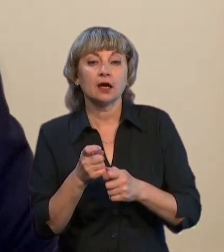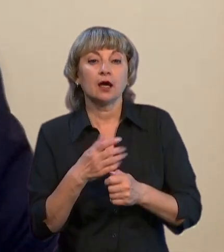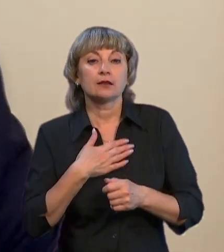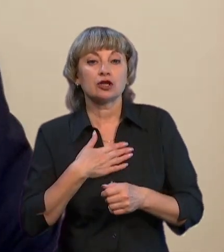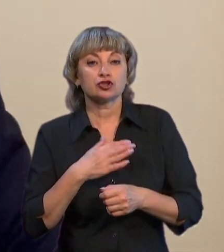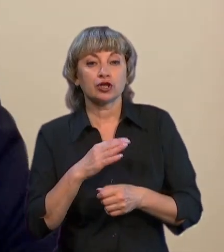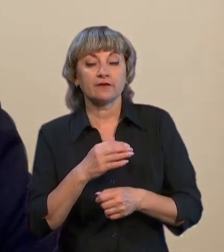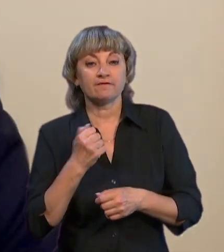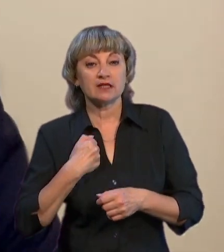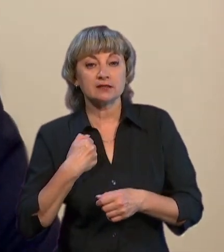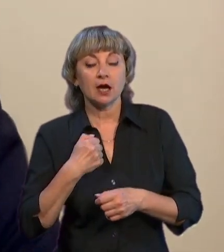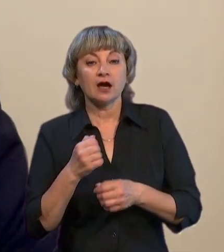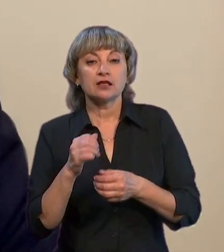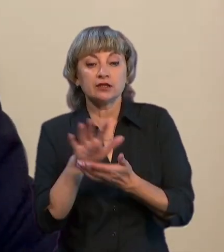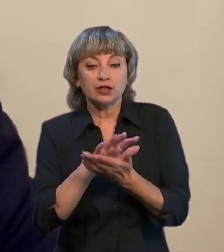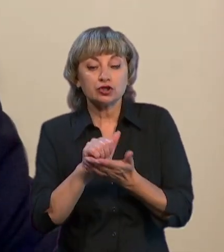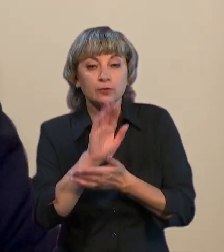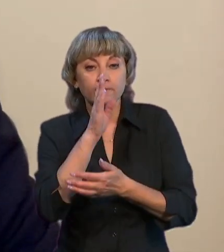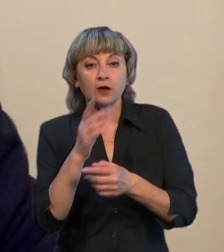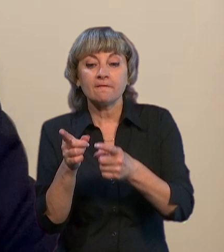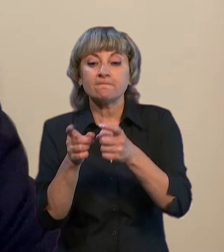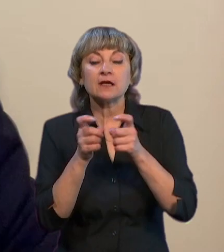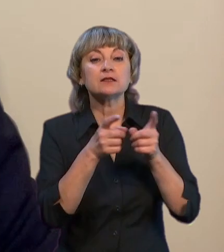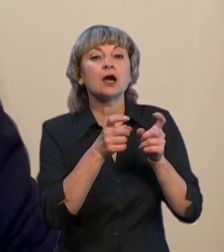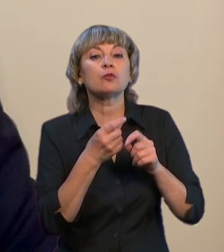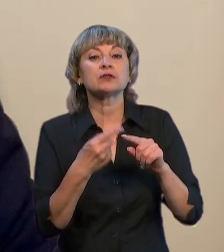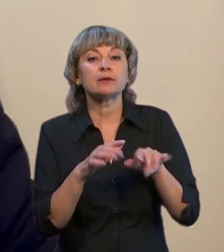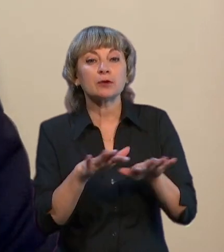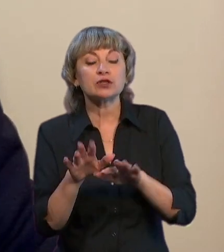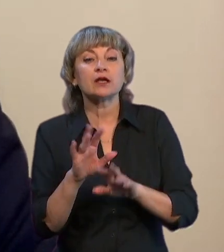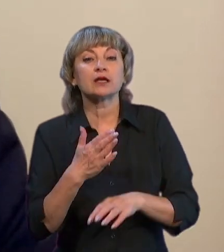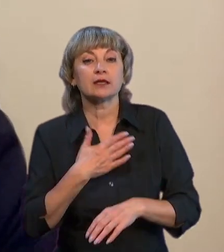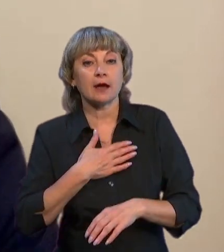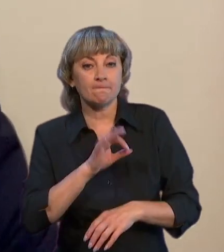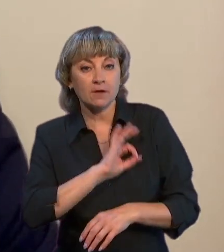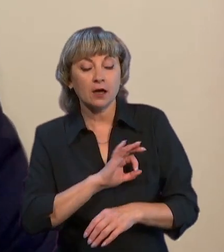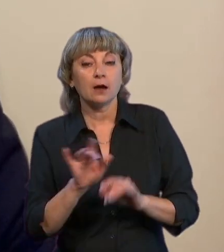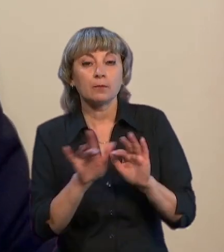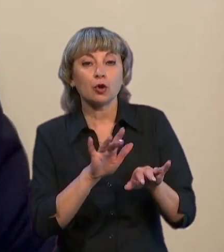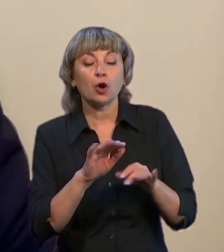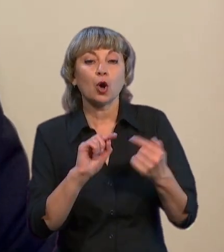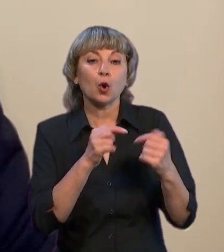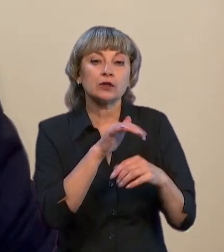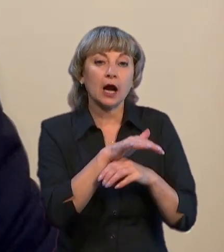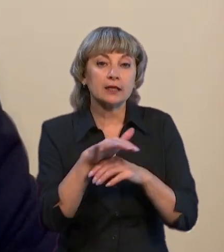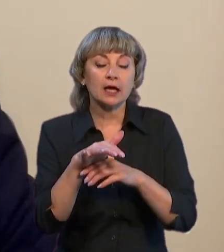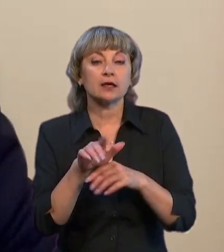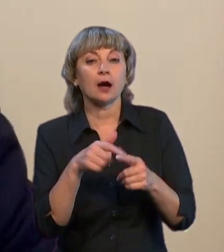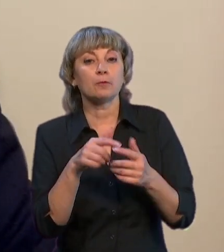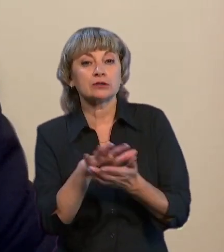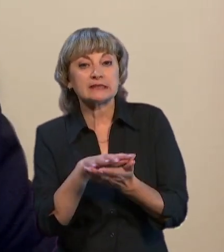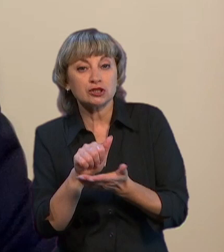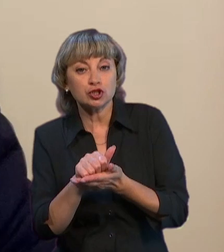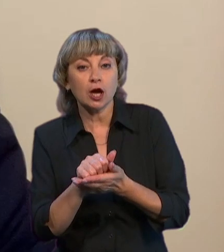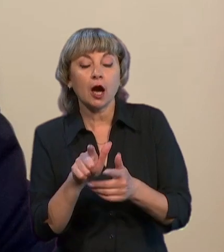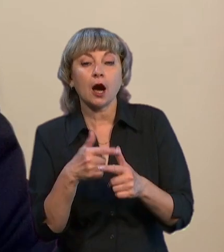нищимо ворога, витягуємо на ті позиції, які нам вигідно і проводимо відповідні операції або контратаки, або знищення, або